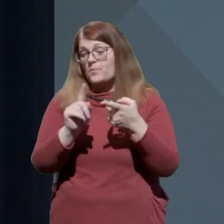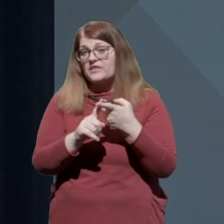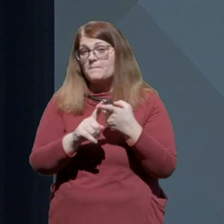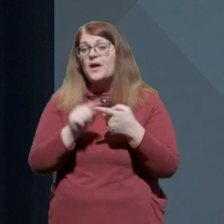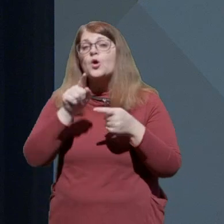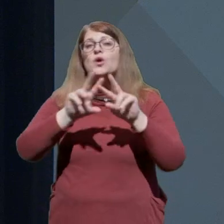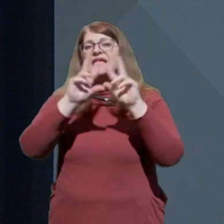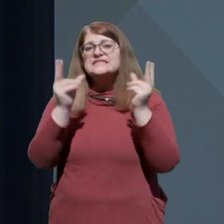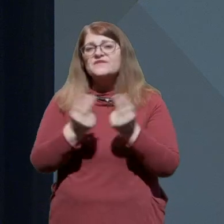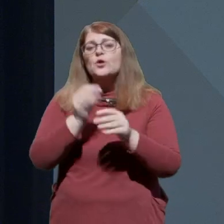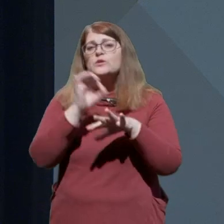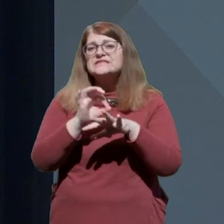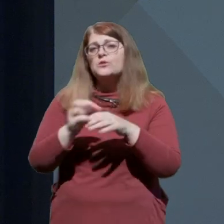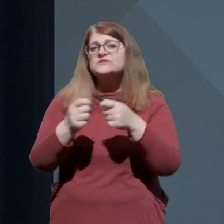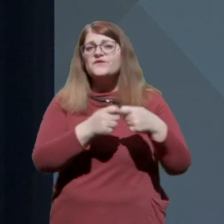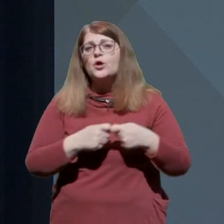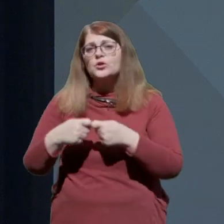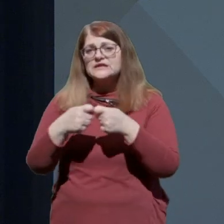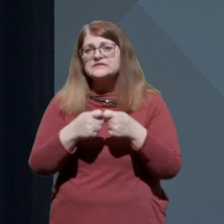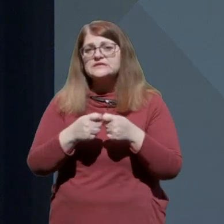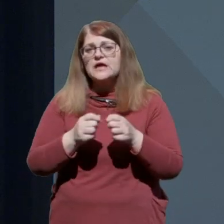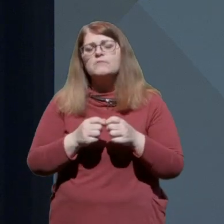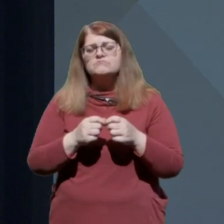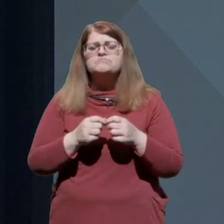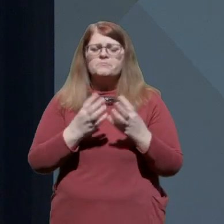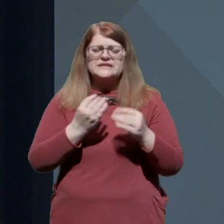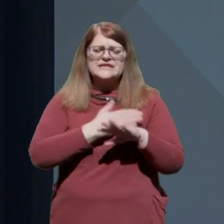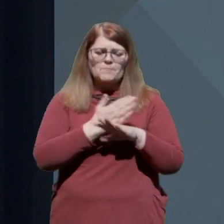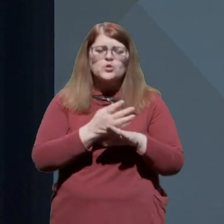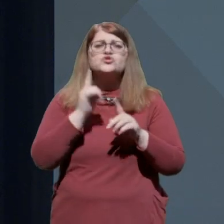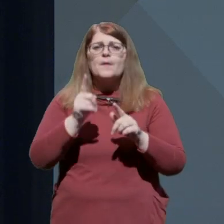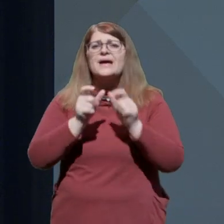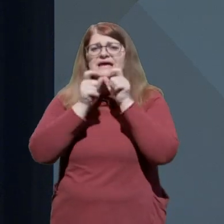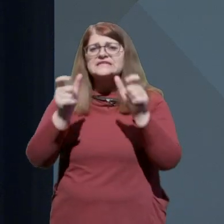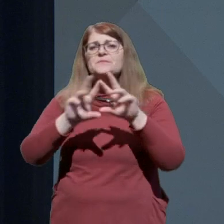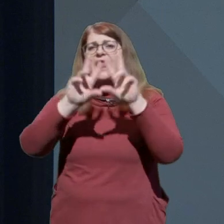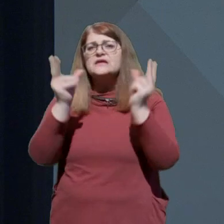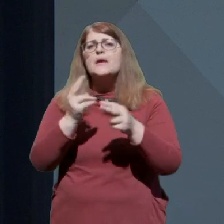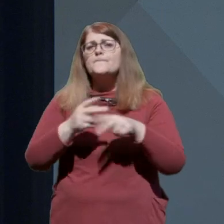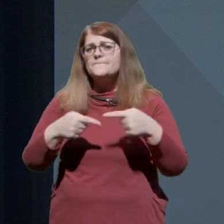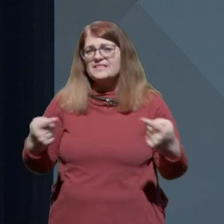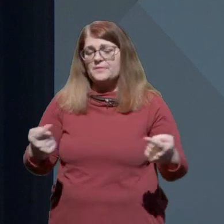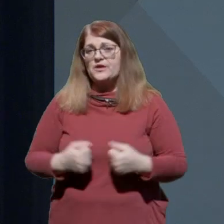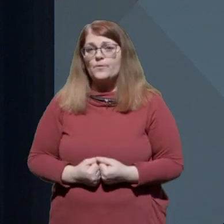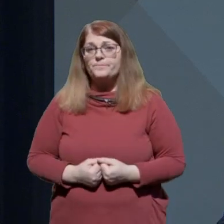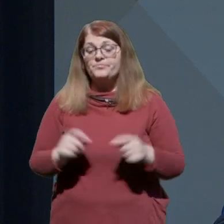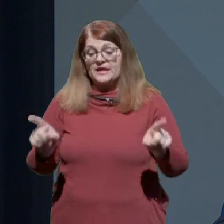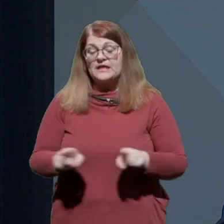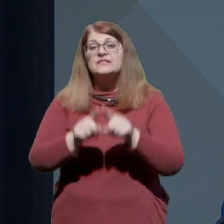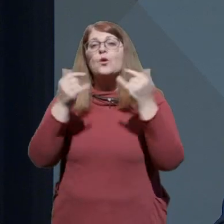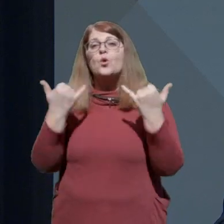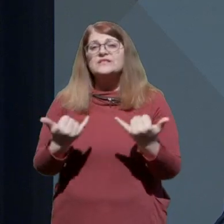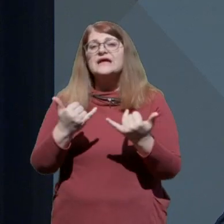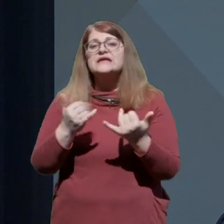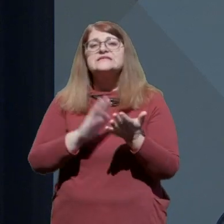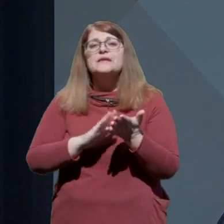ko je Svetovna zdravstvena organizacija sicer z veliko zamudo razglasila pandemijo. Tako danes, naprijem